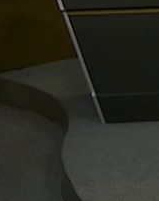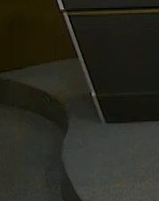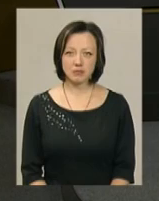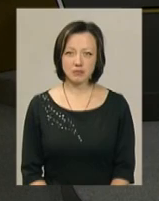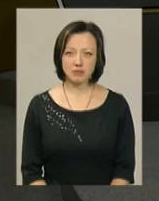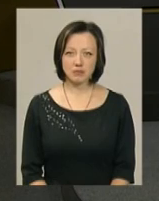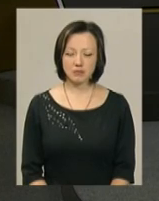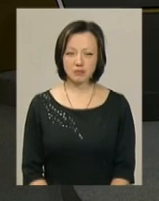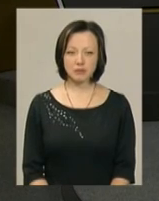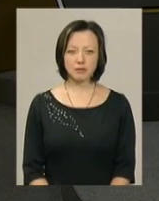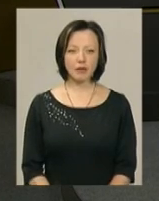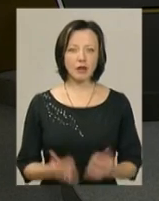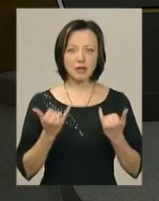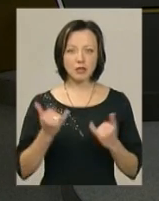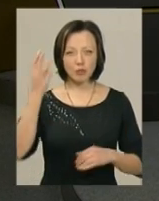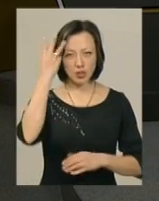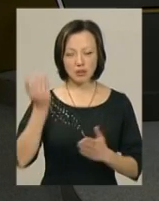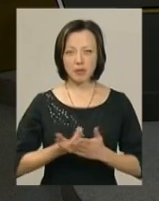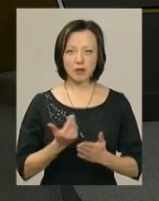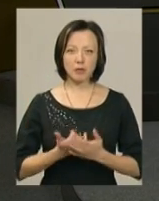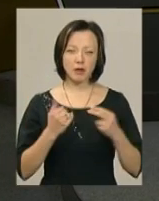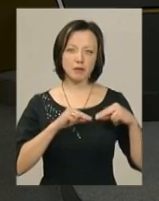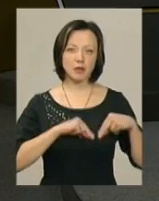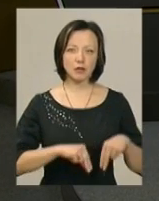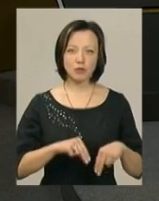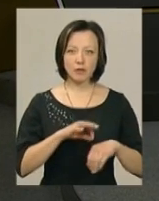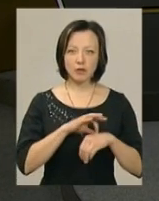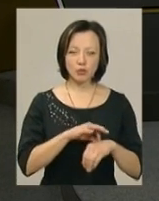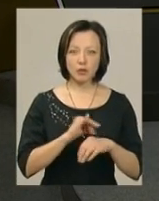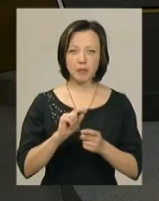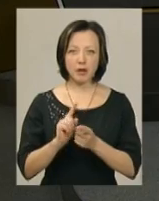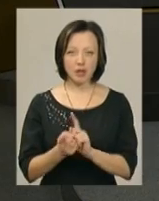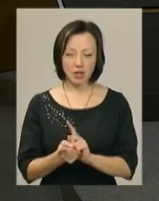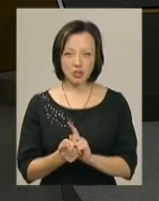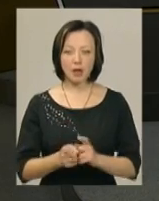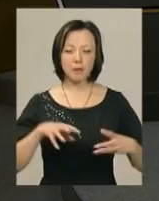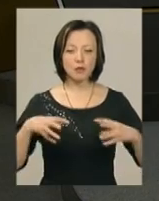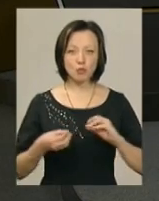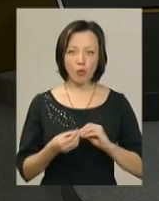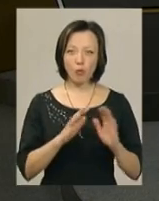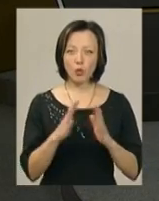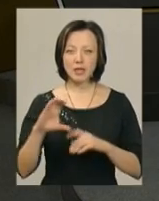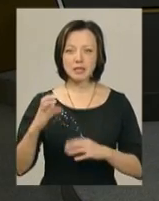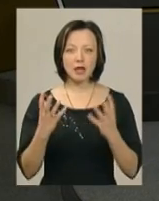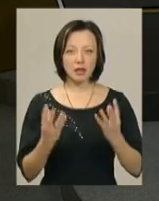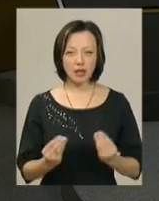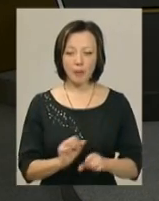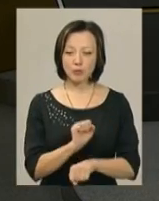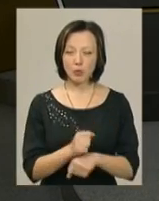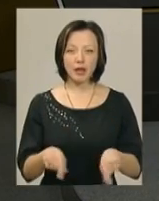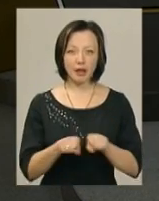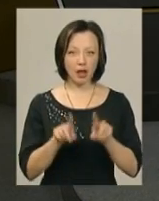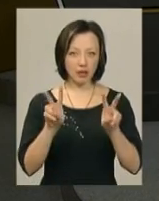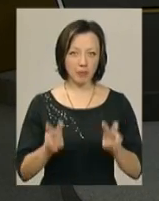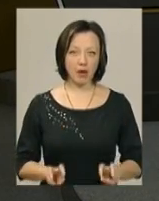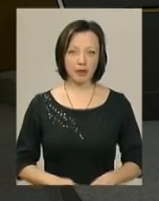Музика На час він подільська панорама. У студії Олена Кам'яняш і Ольга Рибак. Підсумуємо події середи, а призупинимось на